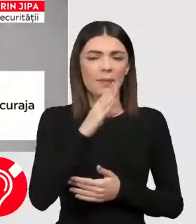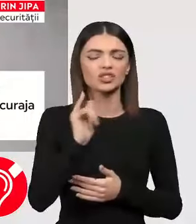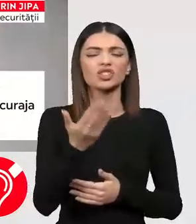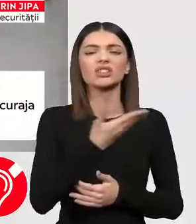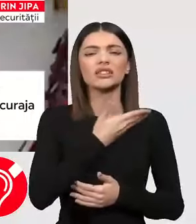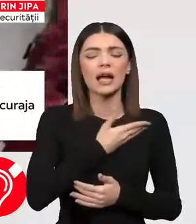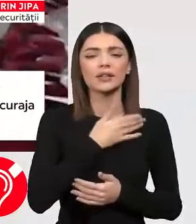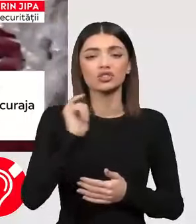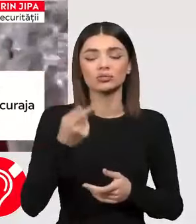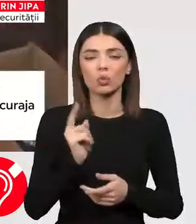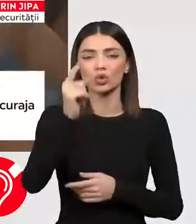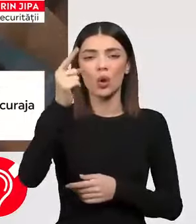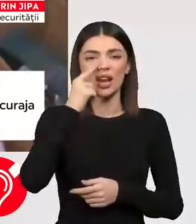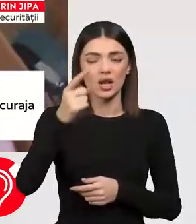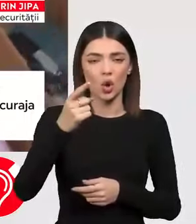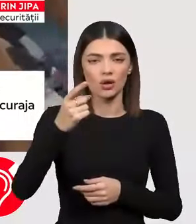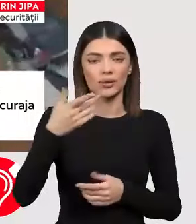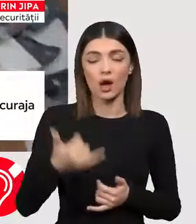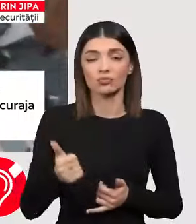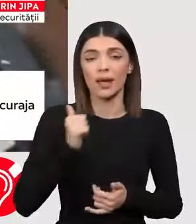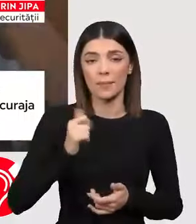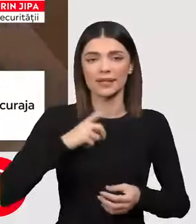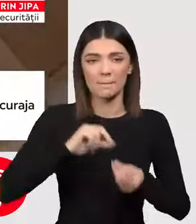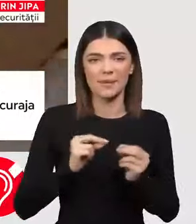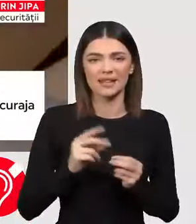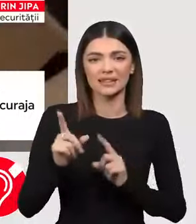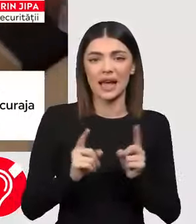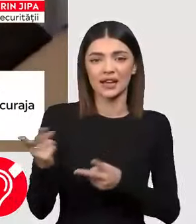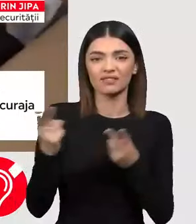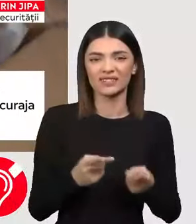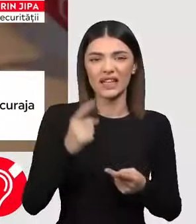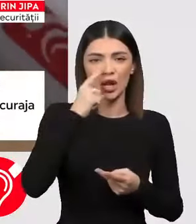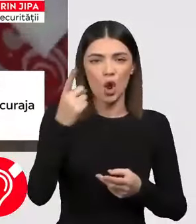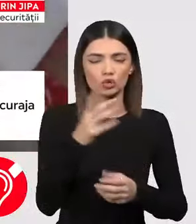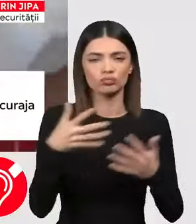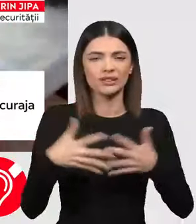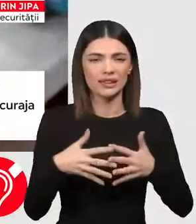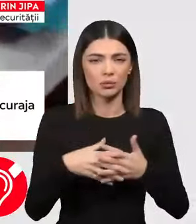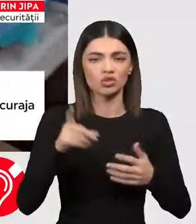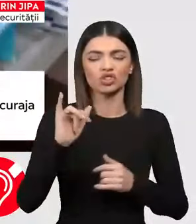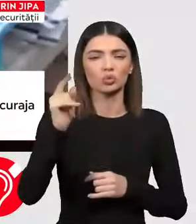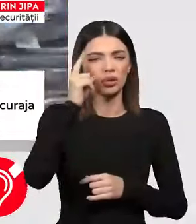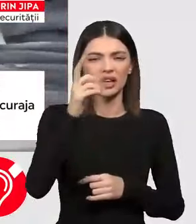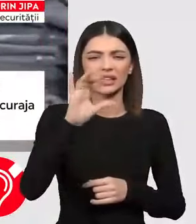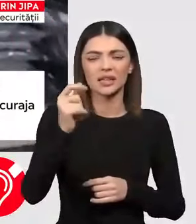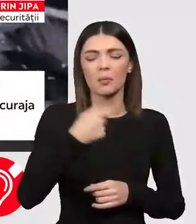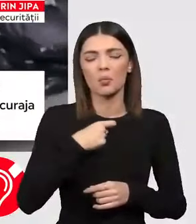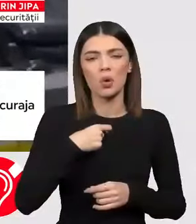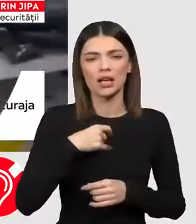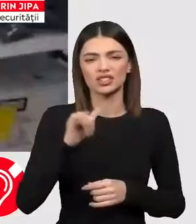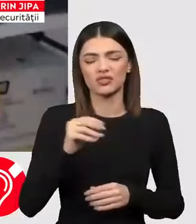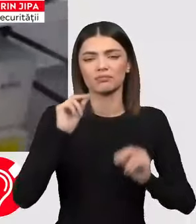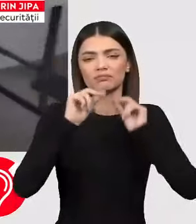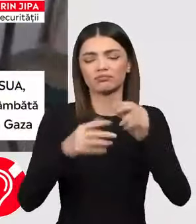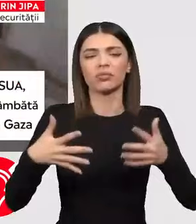desfășurat la nord, armata este pregătită pentru un atac din nord și nu cred că Hezbolahul, chiar dacă este mai puternic decât Hamas, nu va